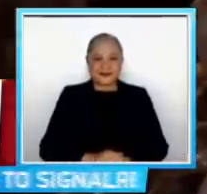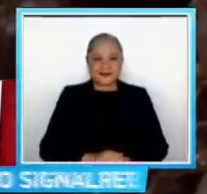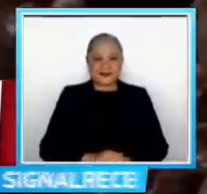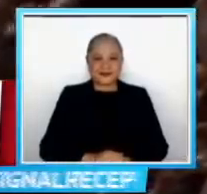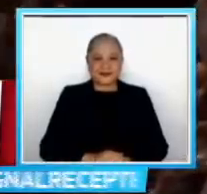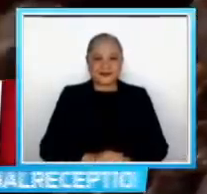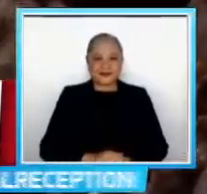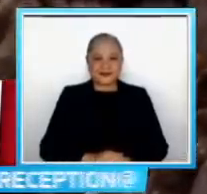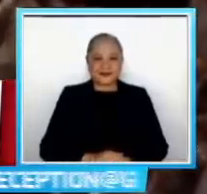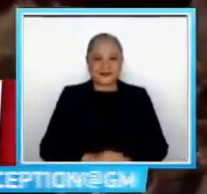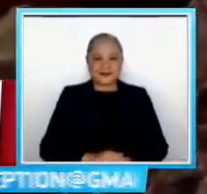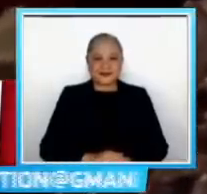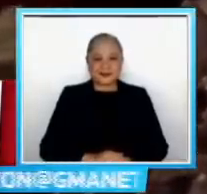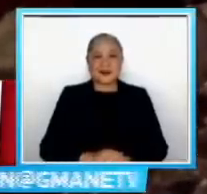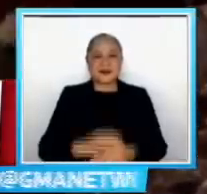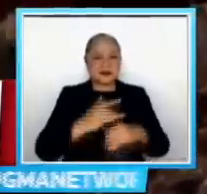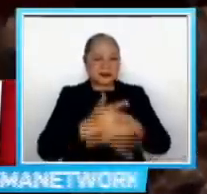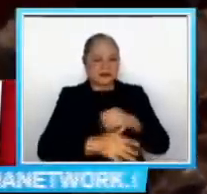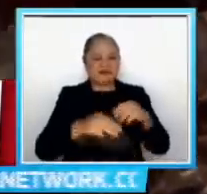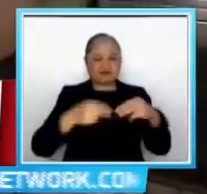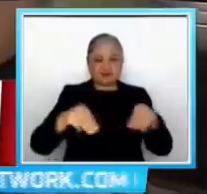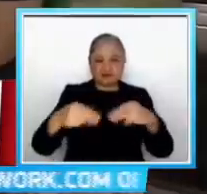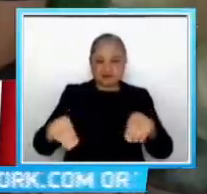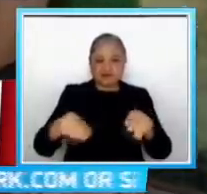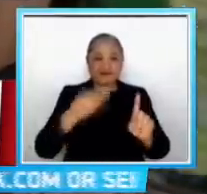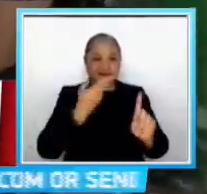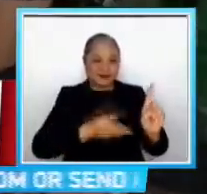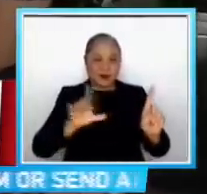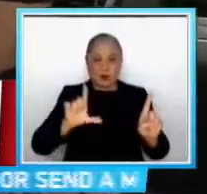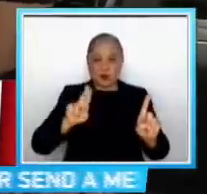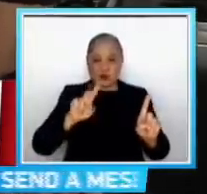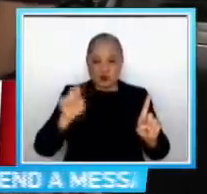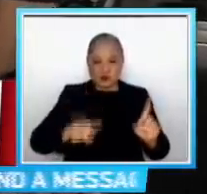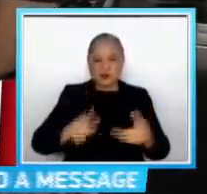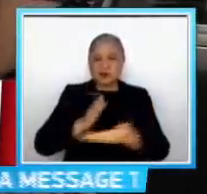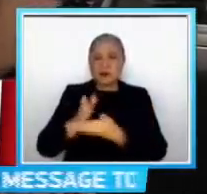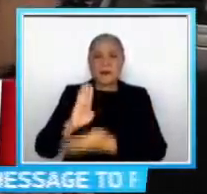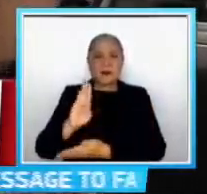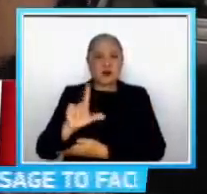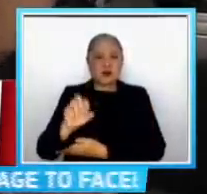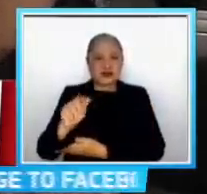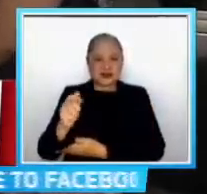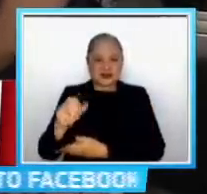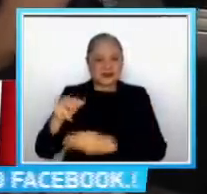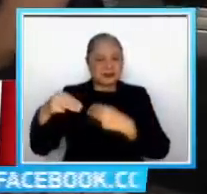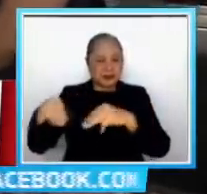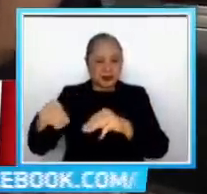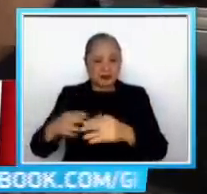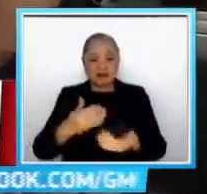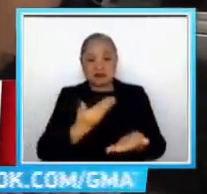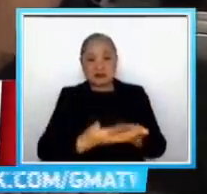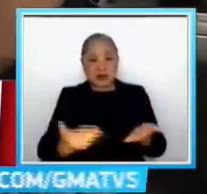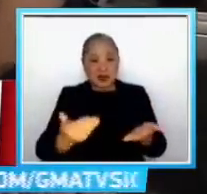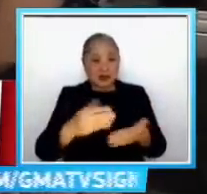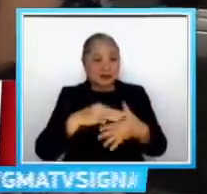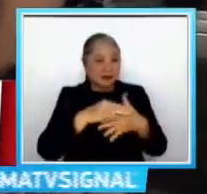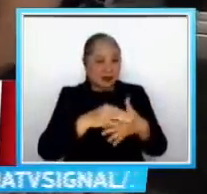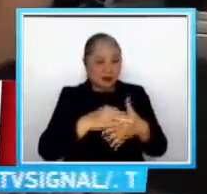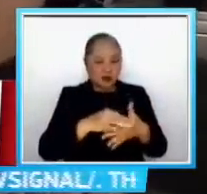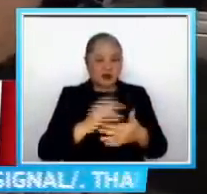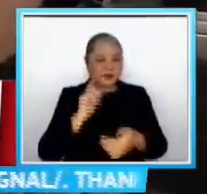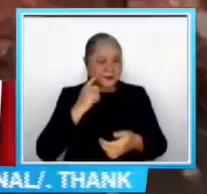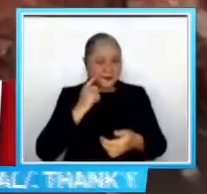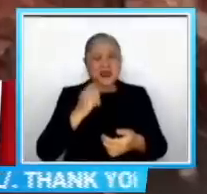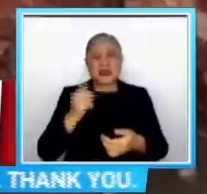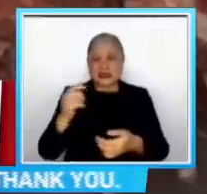Maagang na malengke si Nanay Luz sa Blooming Treat Market Pero imbes na sinigang na baboy Isda, gulay at manok daw muna ang